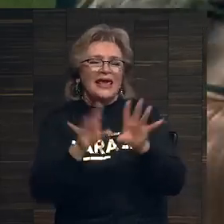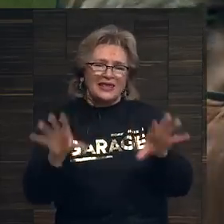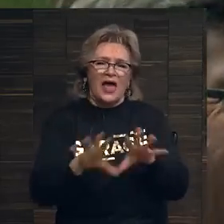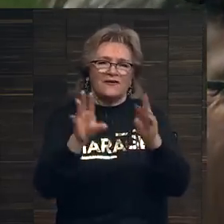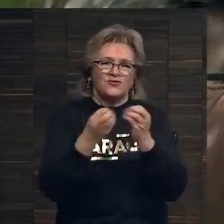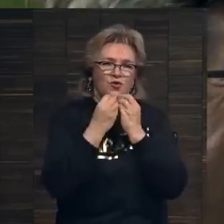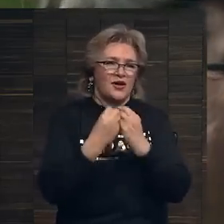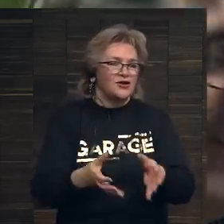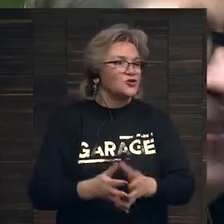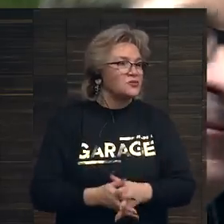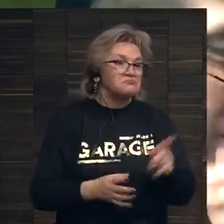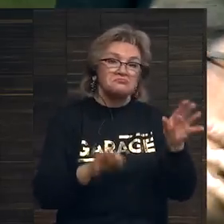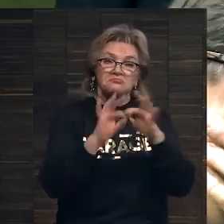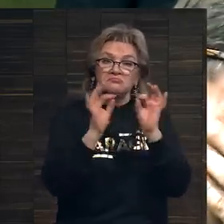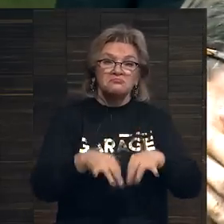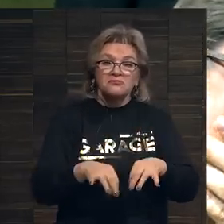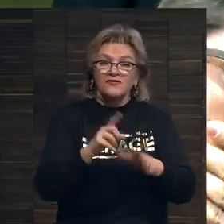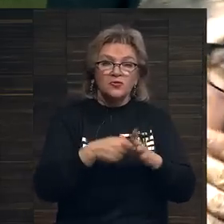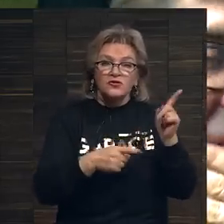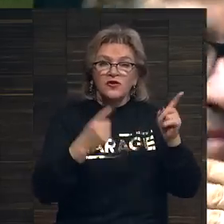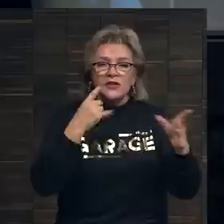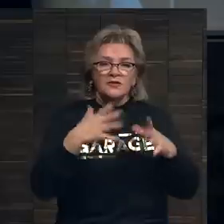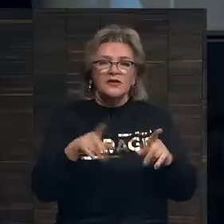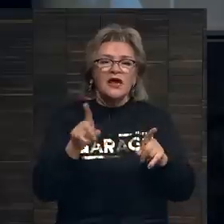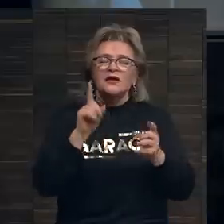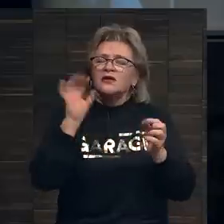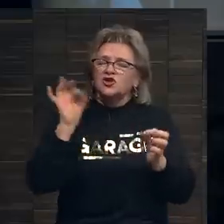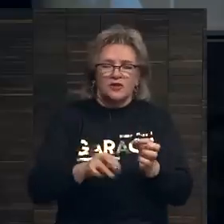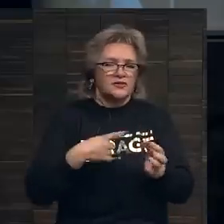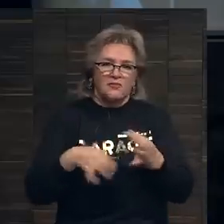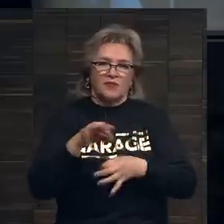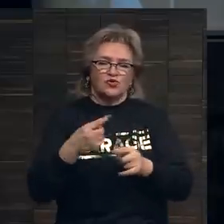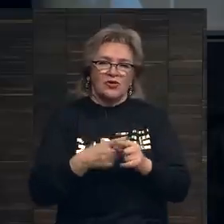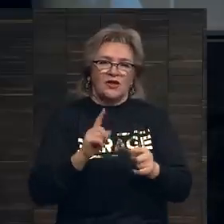хорошо? Великолепный вопрос. Вы не представляете, насколько честно мы это обсуждаем.